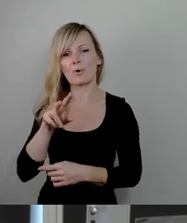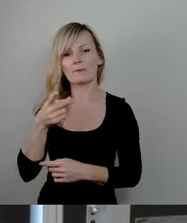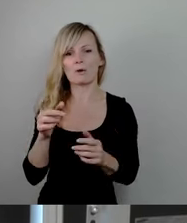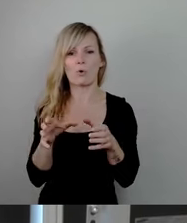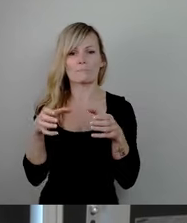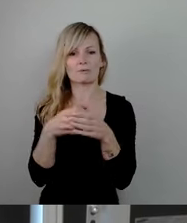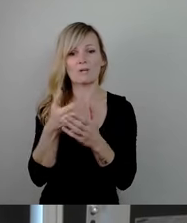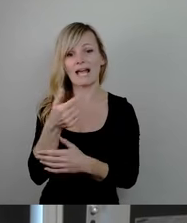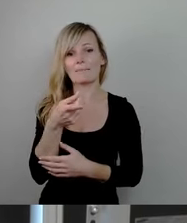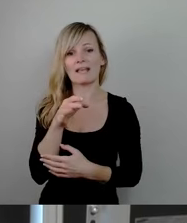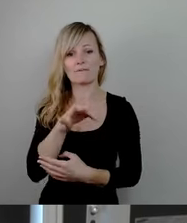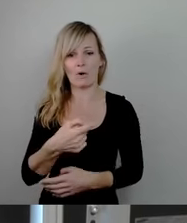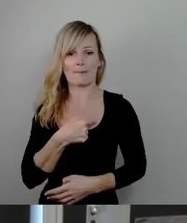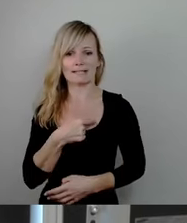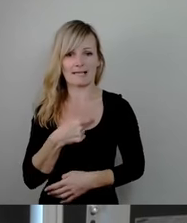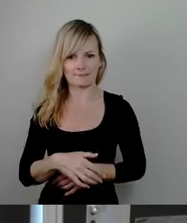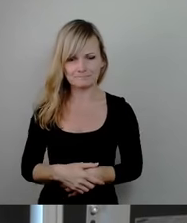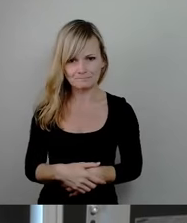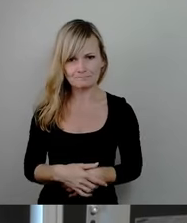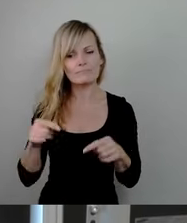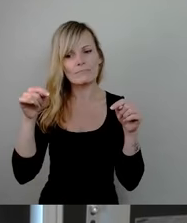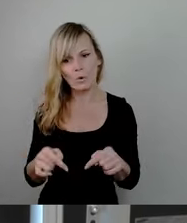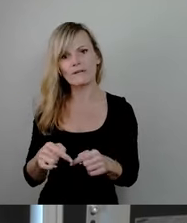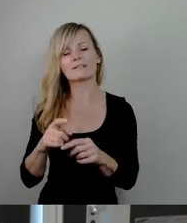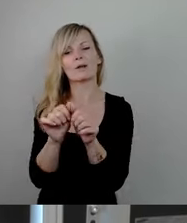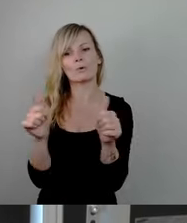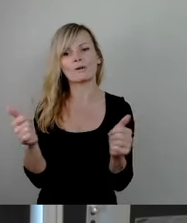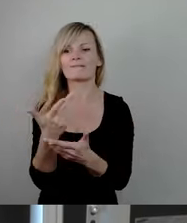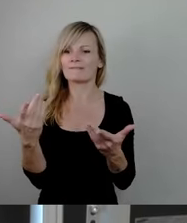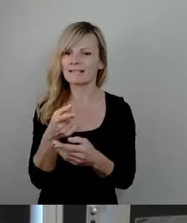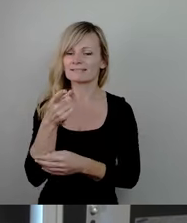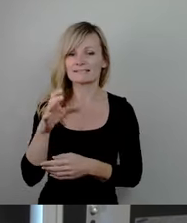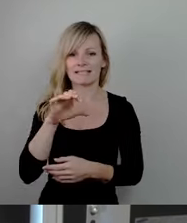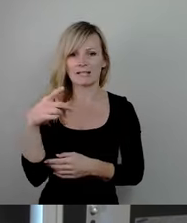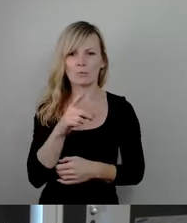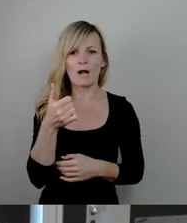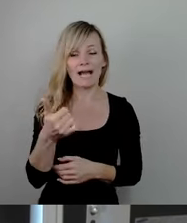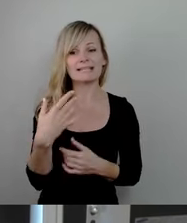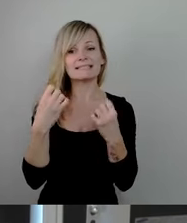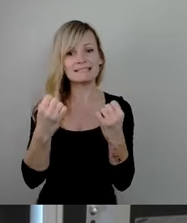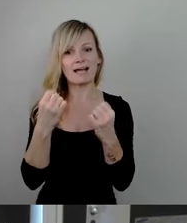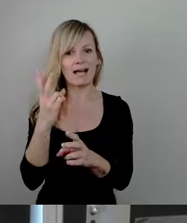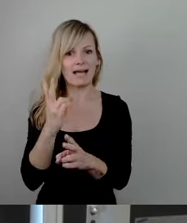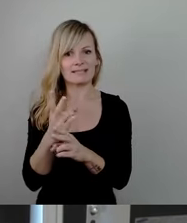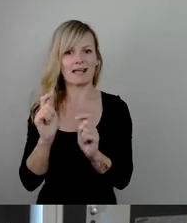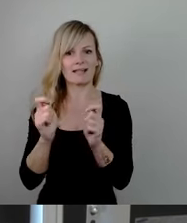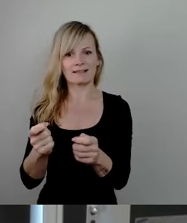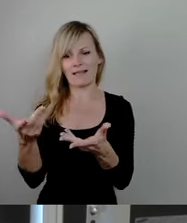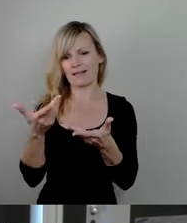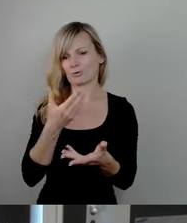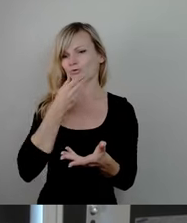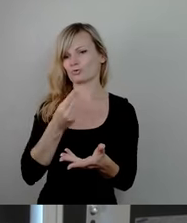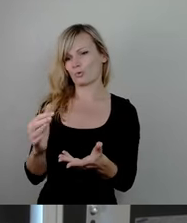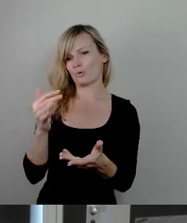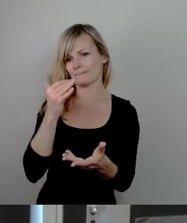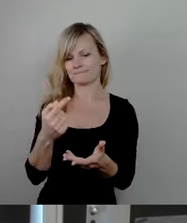Partei. Heute beglückt uns die CDU mit einem ihrer beliebten Sicherheitsanträge. Mehr Sicherheit